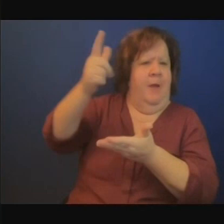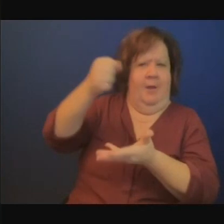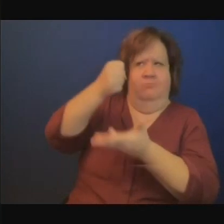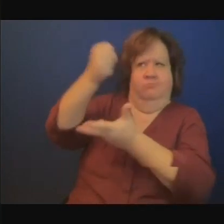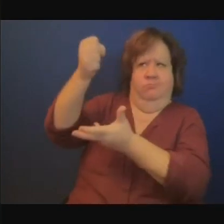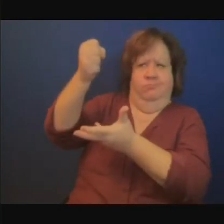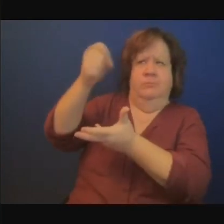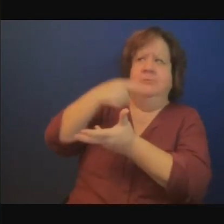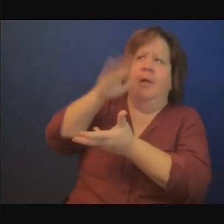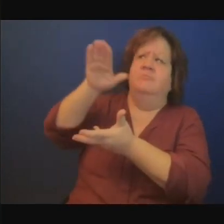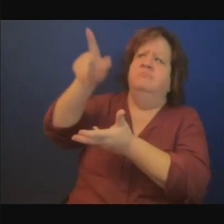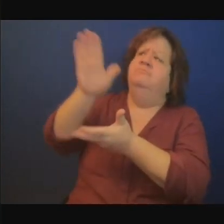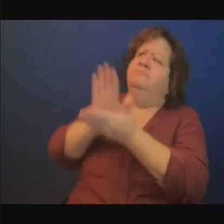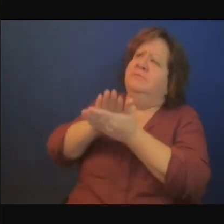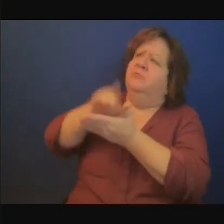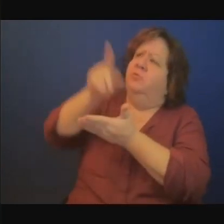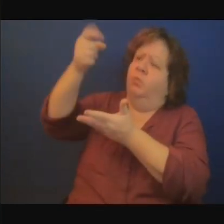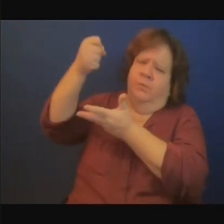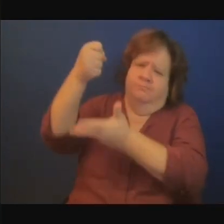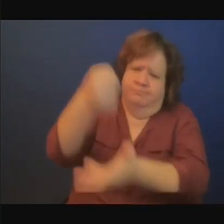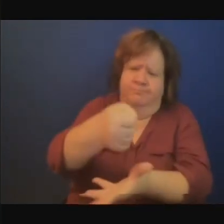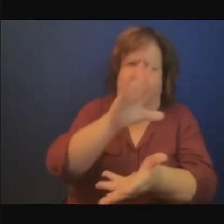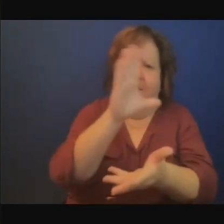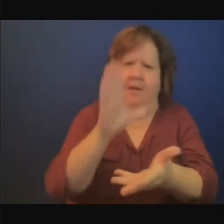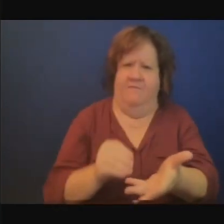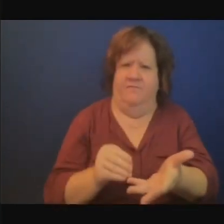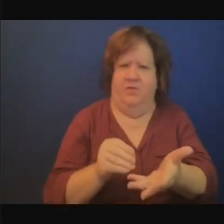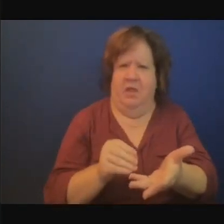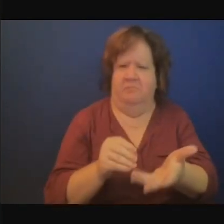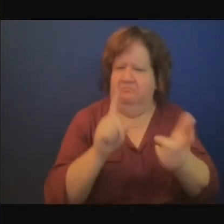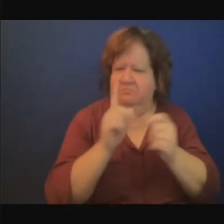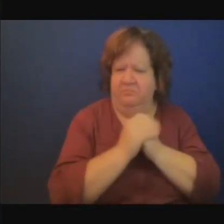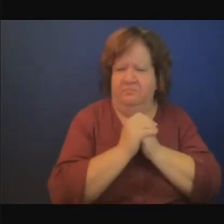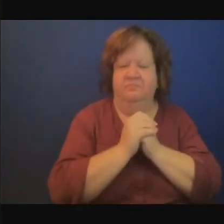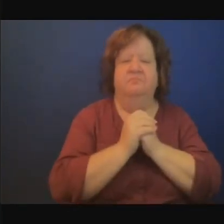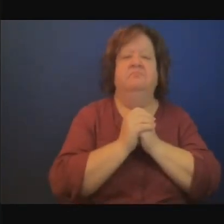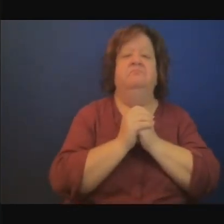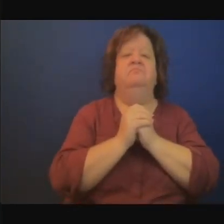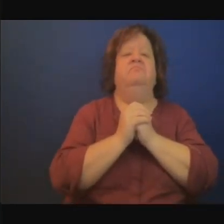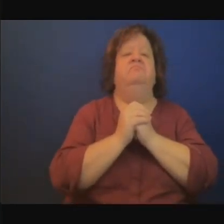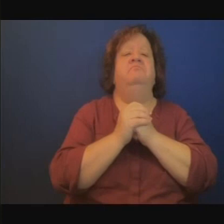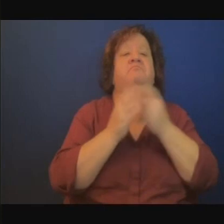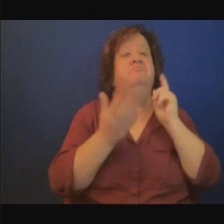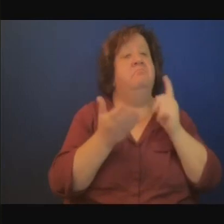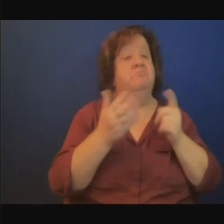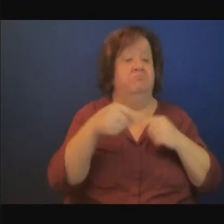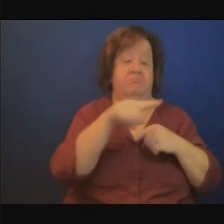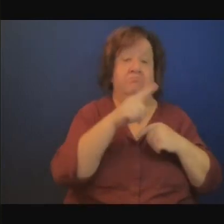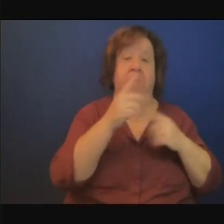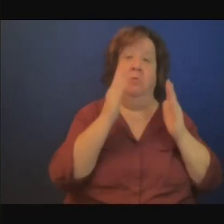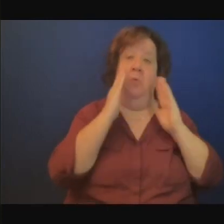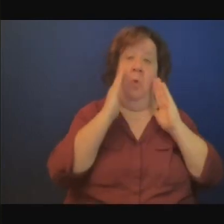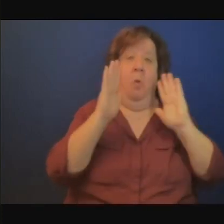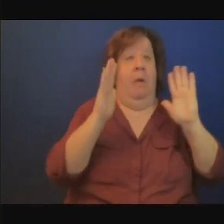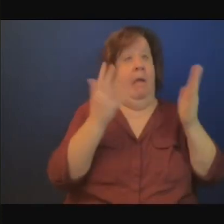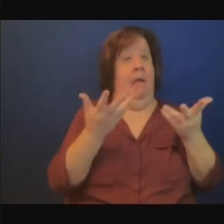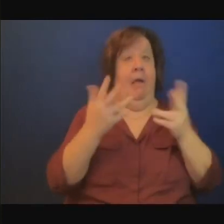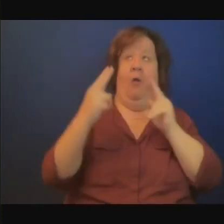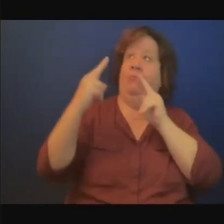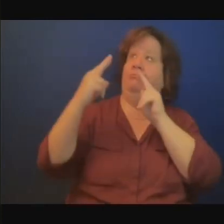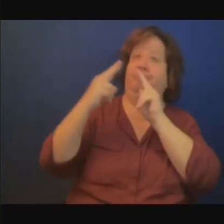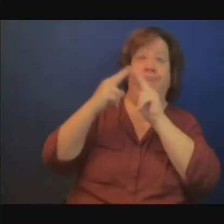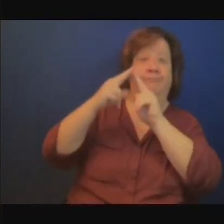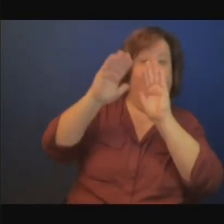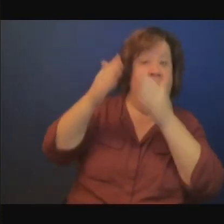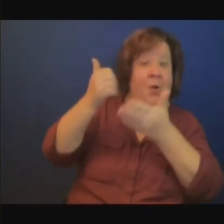avec la banque mondiale les procédures de non-objection nous savons ce qu'il faut comme